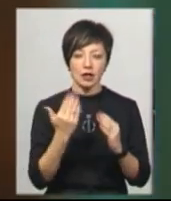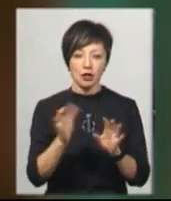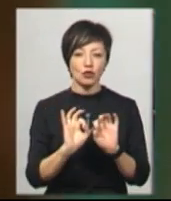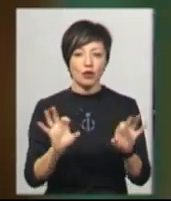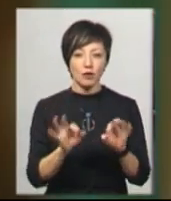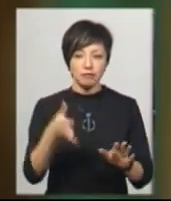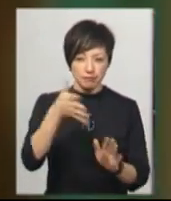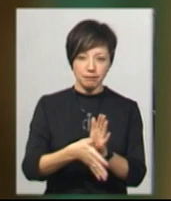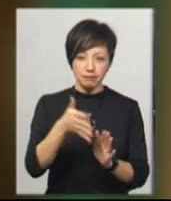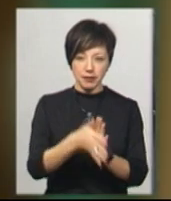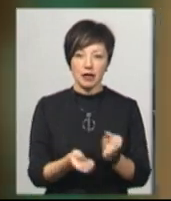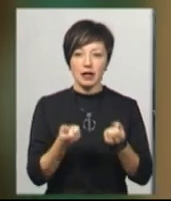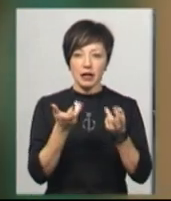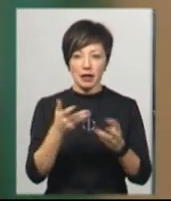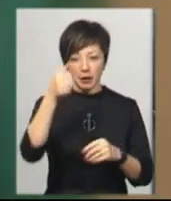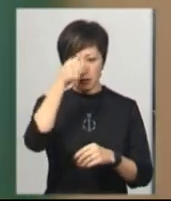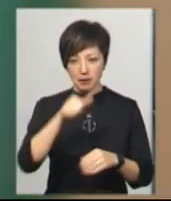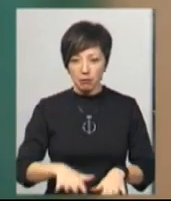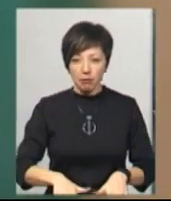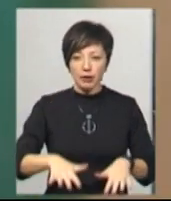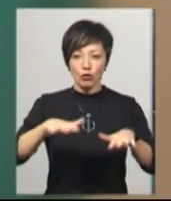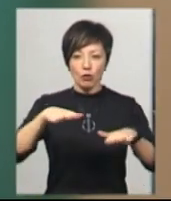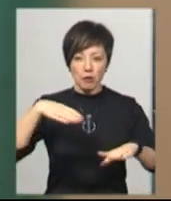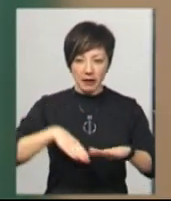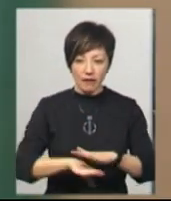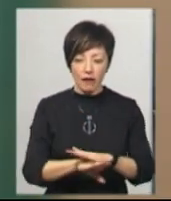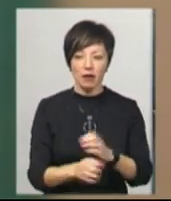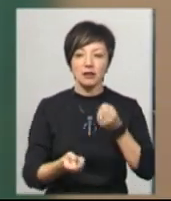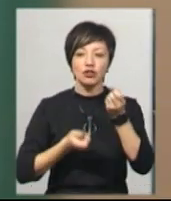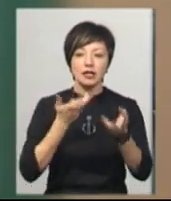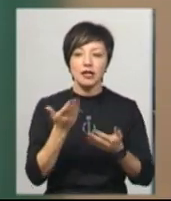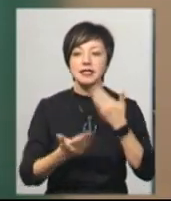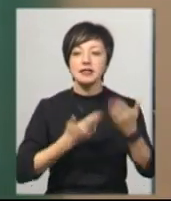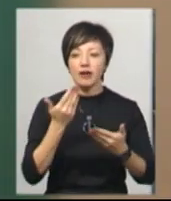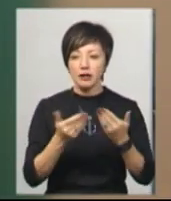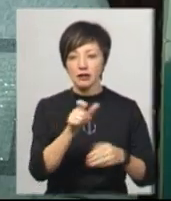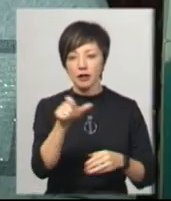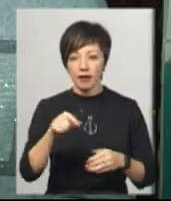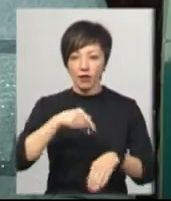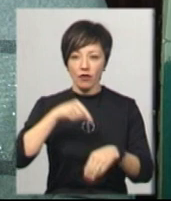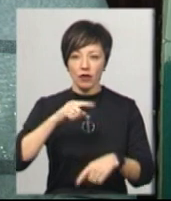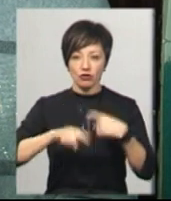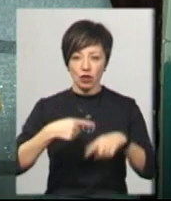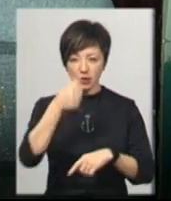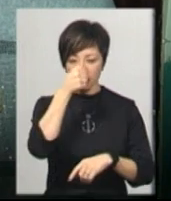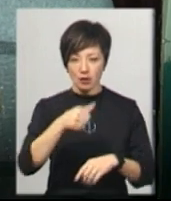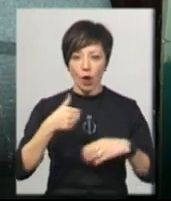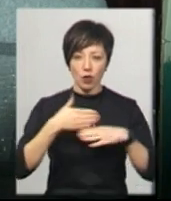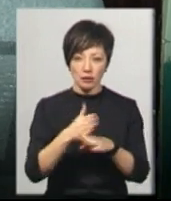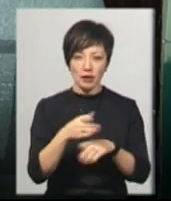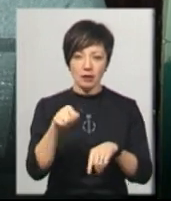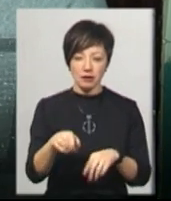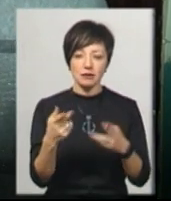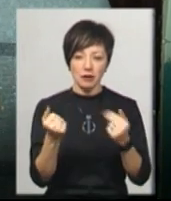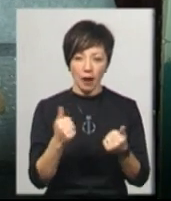протікала кілька місяців, що аж підтоплювало підвал. На численні зварення мешканців у Домкомі відреагували через місяць. Розбили і сказали, що ми